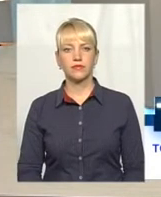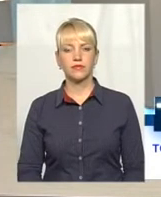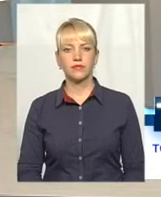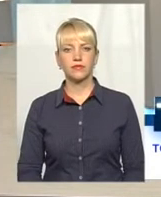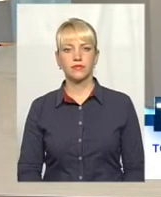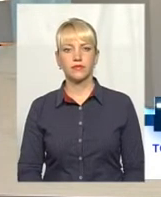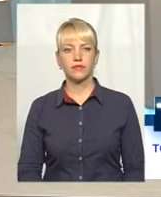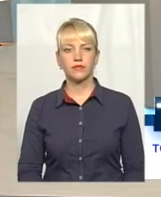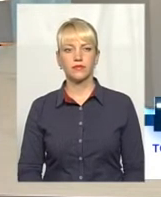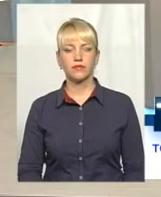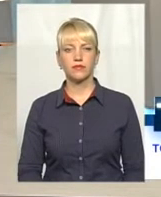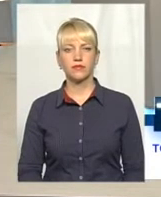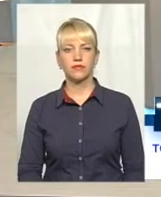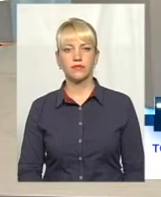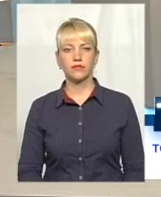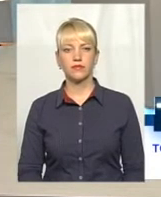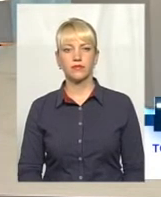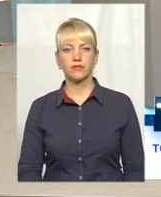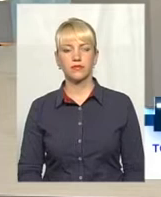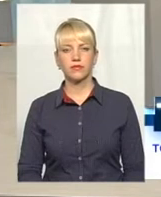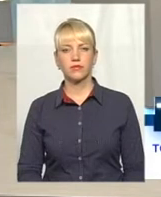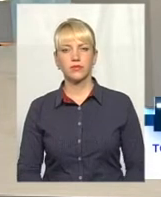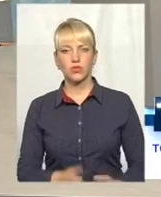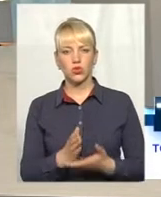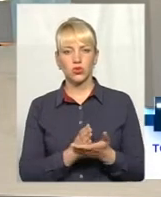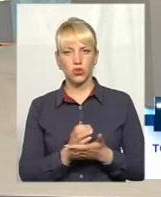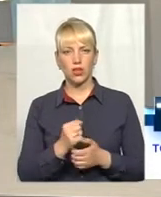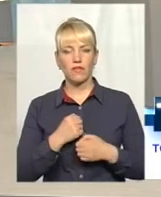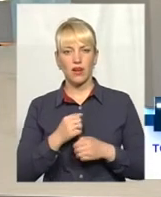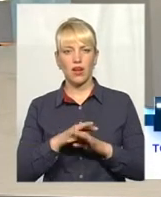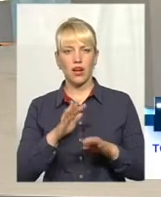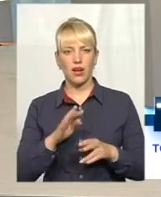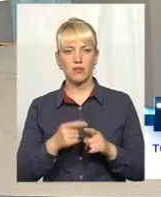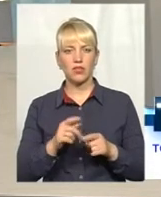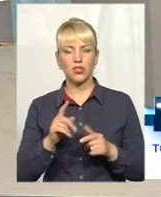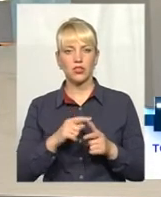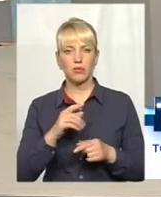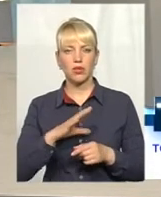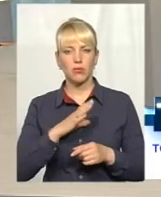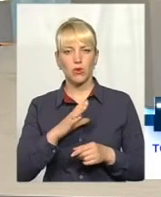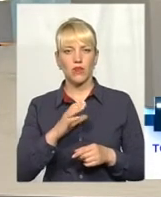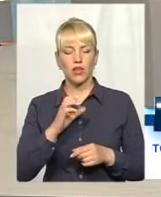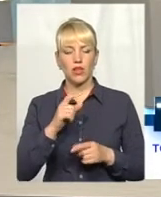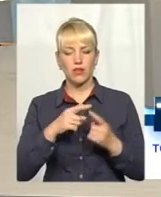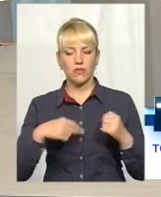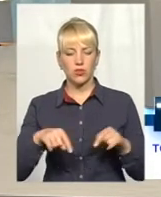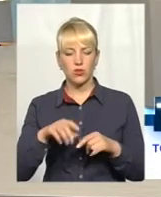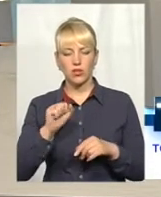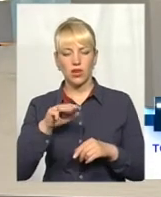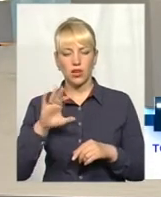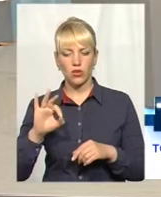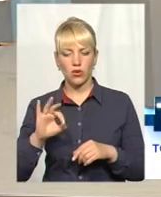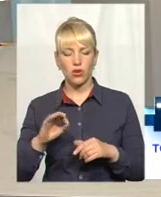Алло? Служили у армії чи перебували в зоні АТО? Та яку зарплату ви можете